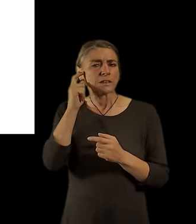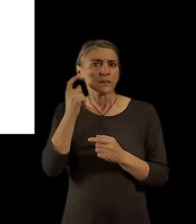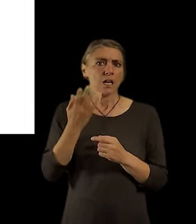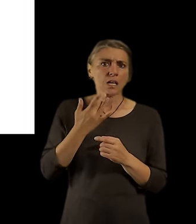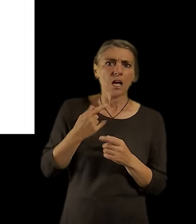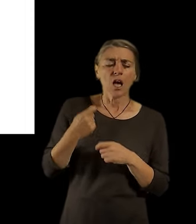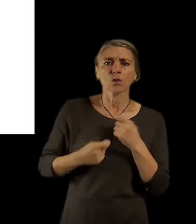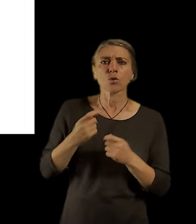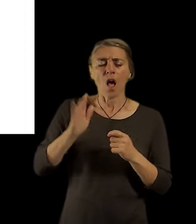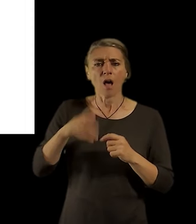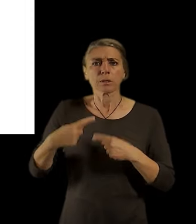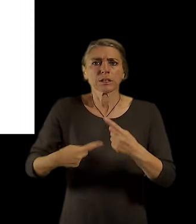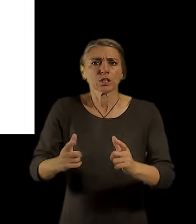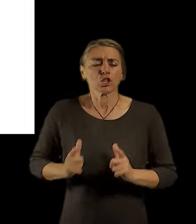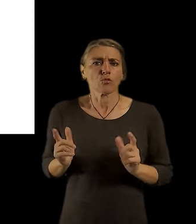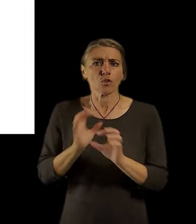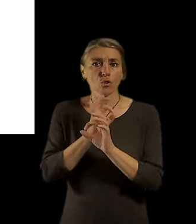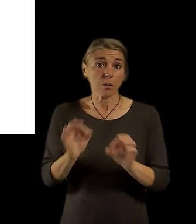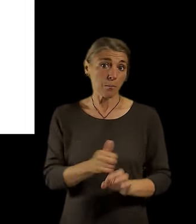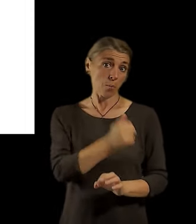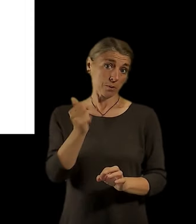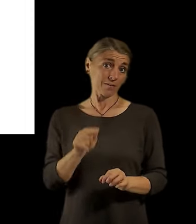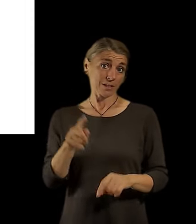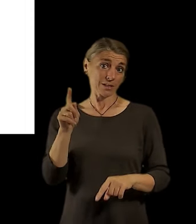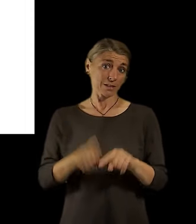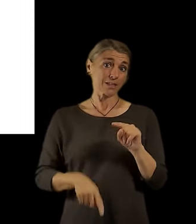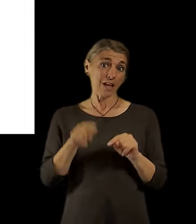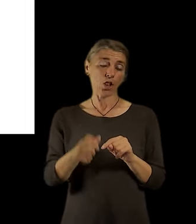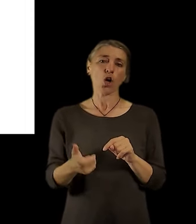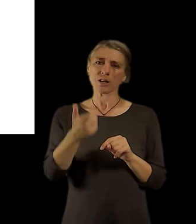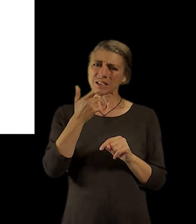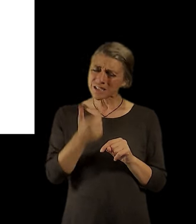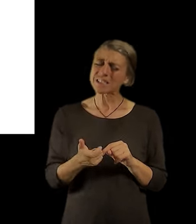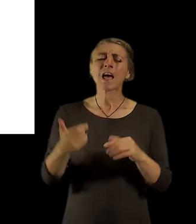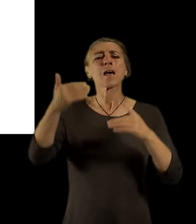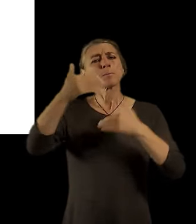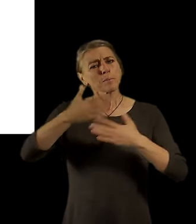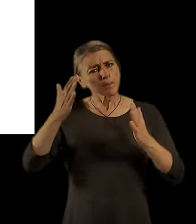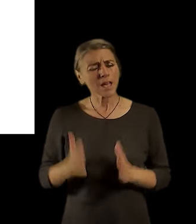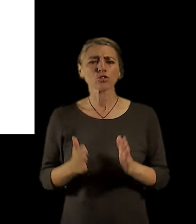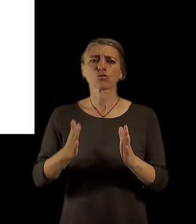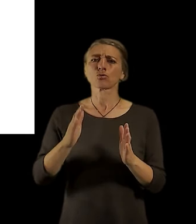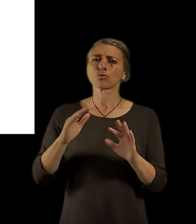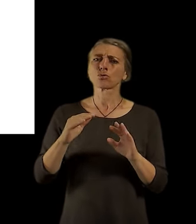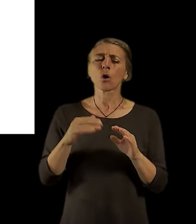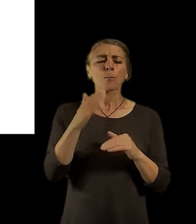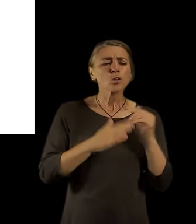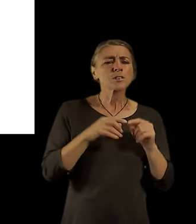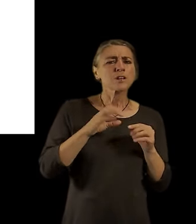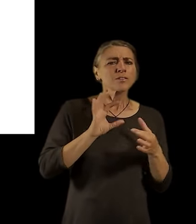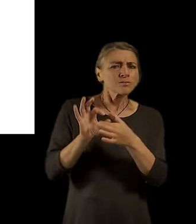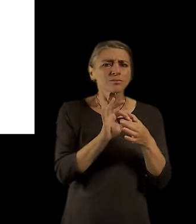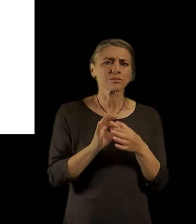vznikla už taková první vlna tady toho principu walkable city nebo města krátkých vzdáleností. Jsou to jmény jako Jane Jacobs,